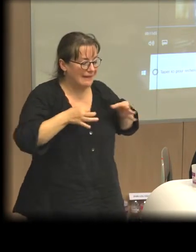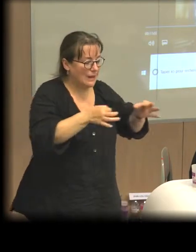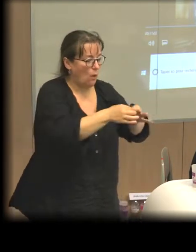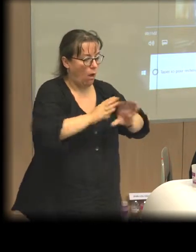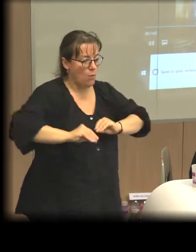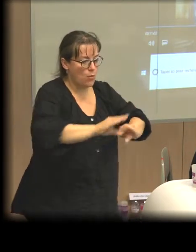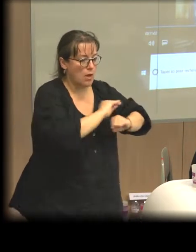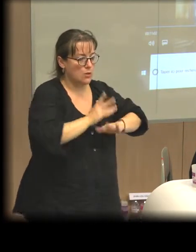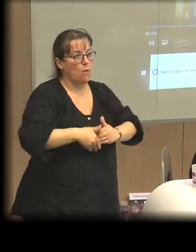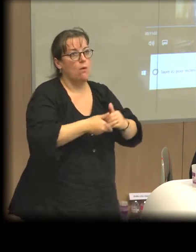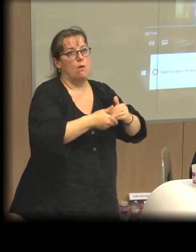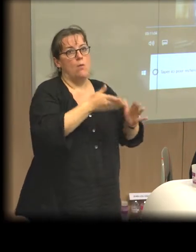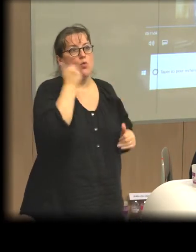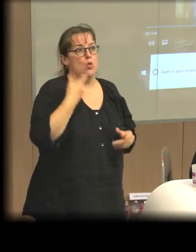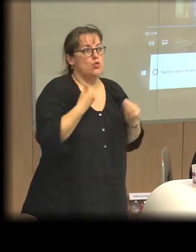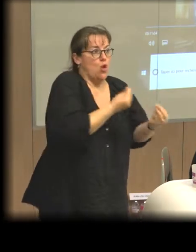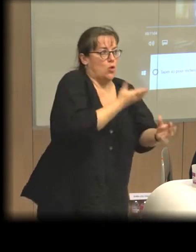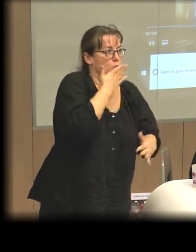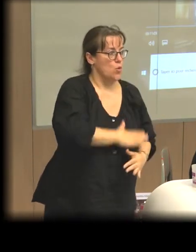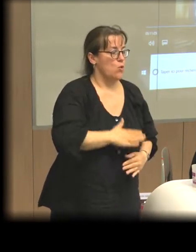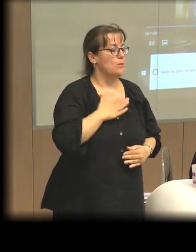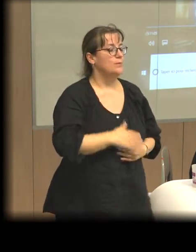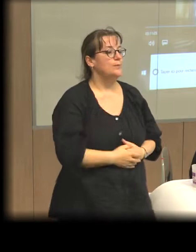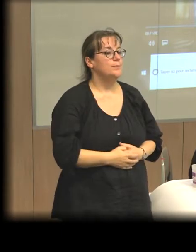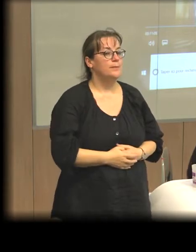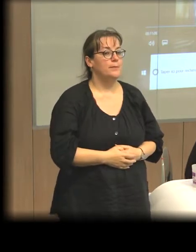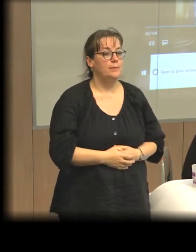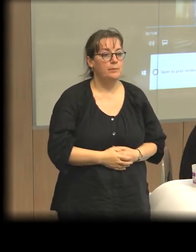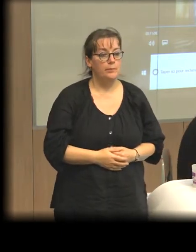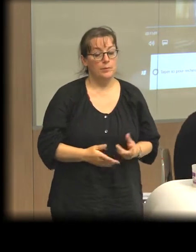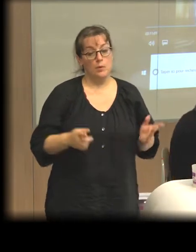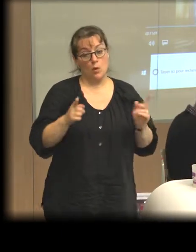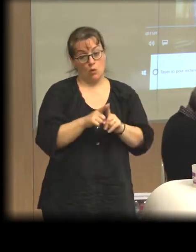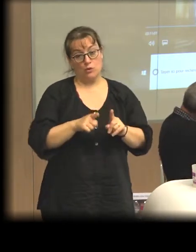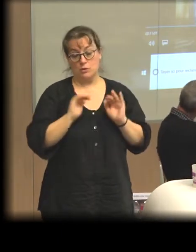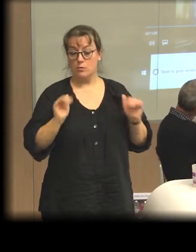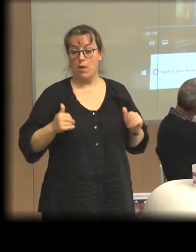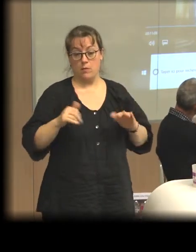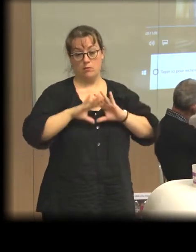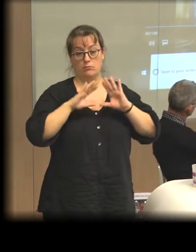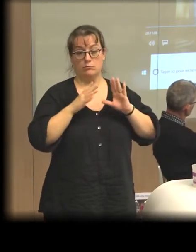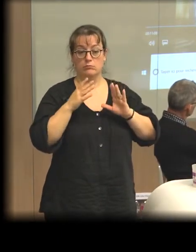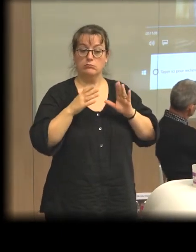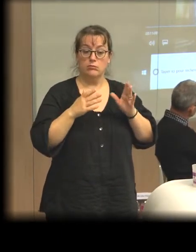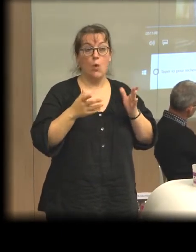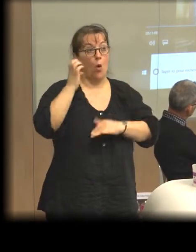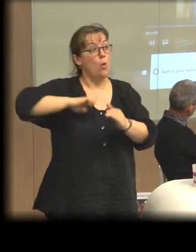On voit aussi que l'économie sociale et solidaire est de plus en plus reconnue dans un certain nombre de politiques publiques en Europe.